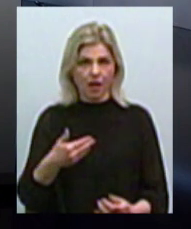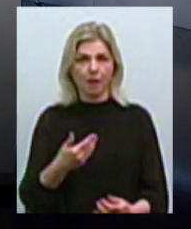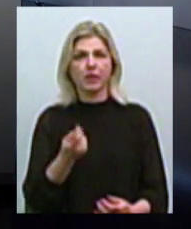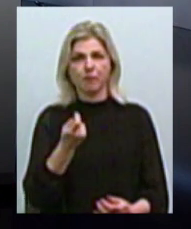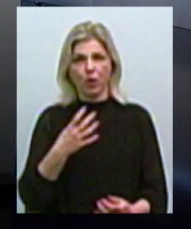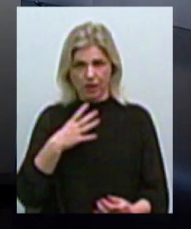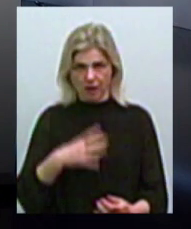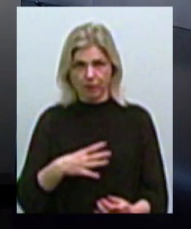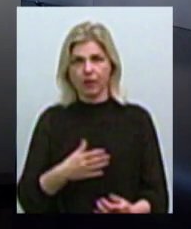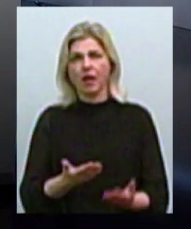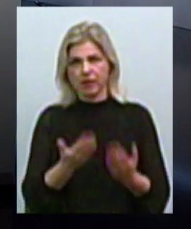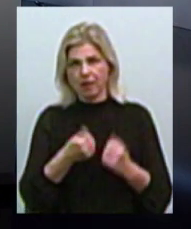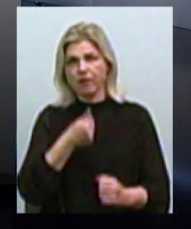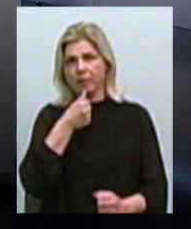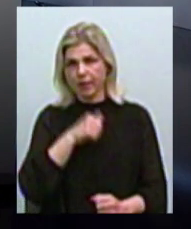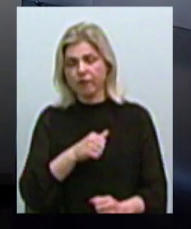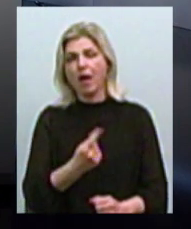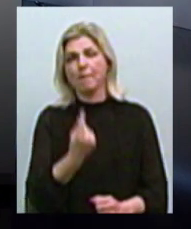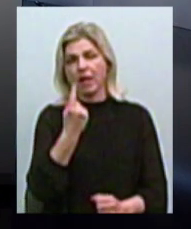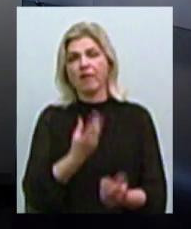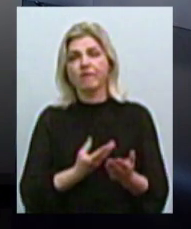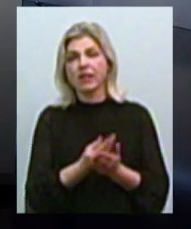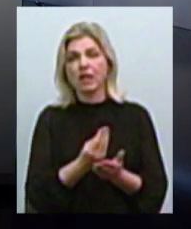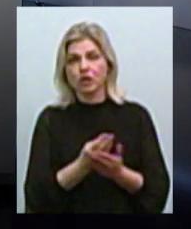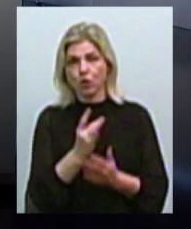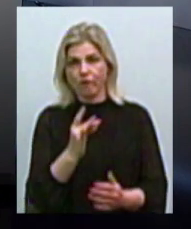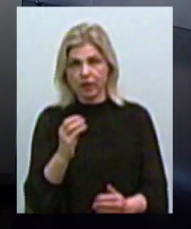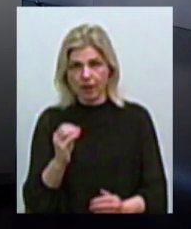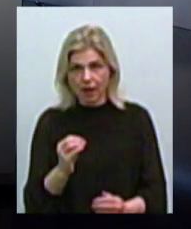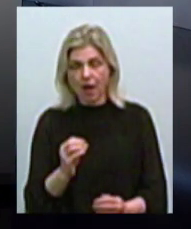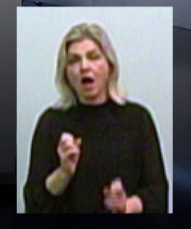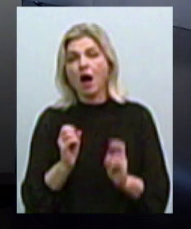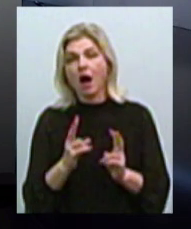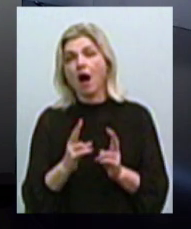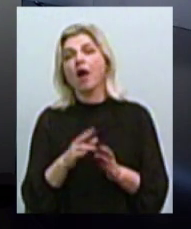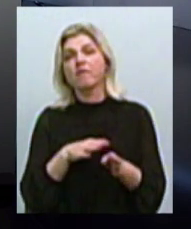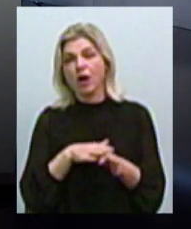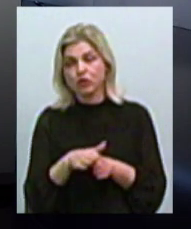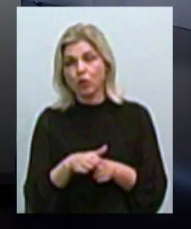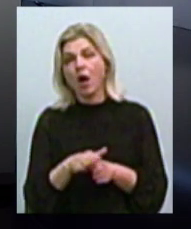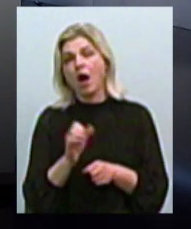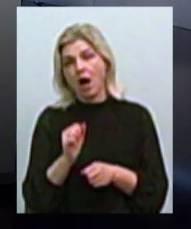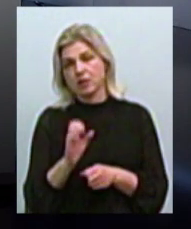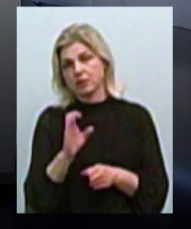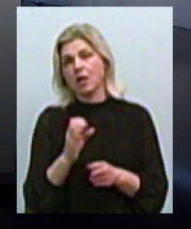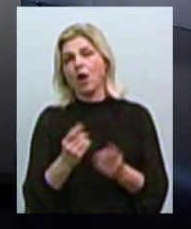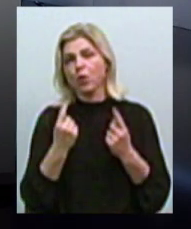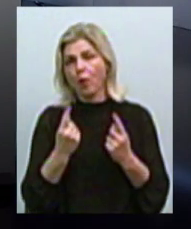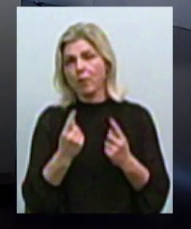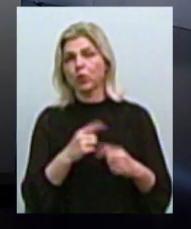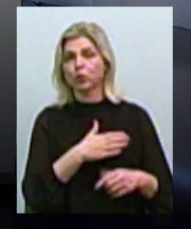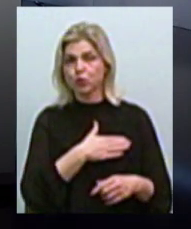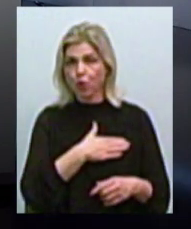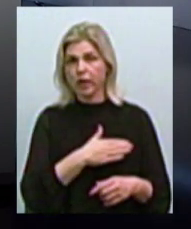терпення. Давайте пройдем первое финансировання, посмотрим, как оно прошло. А ми з дорогою душою своєвременно,